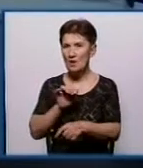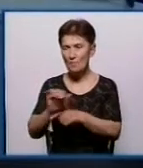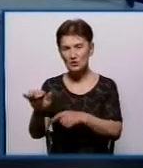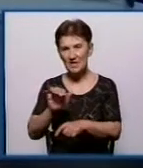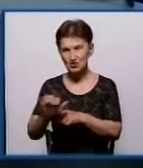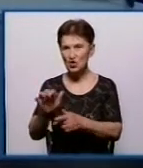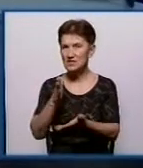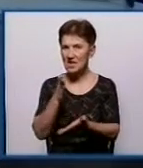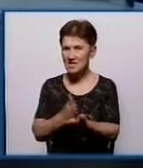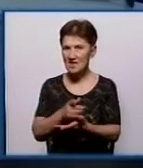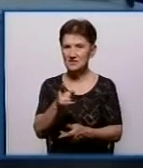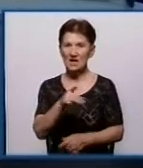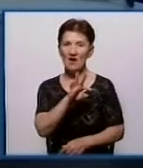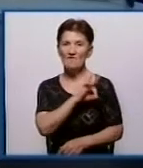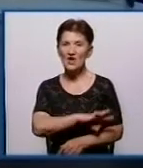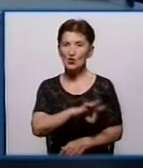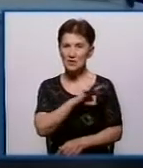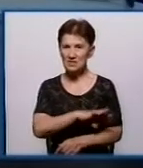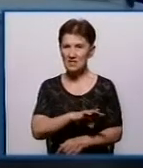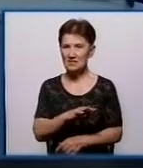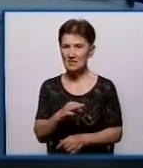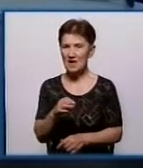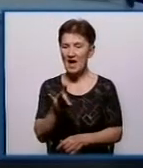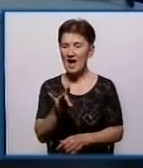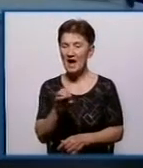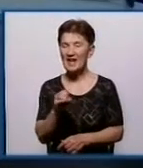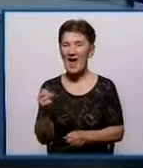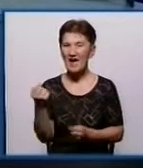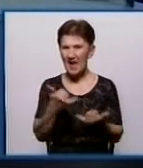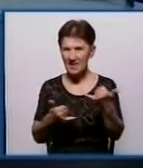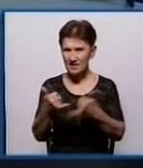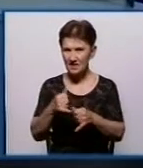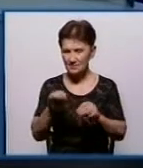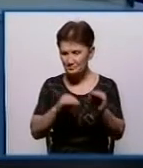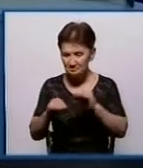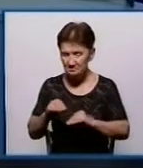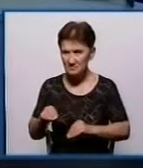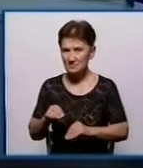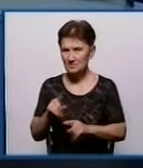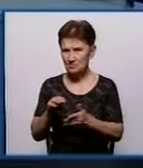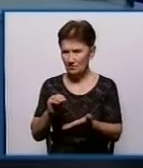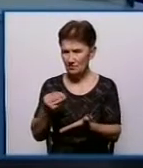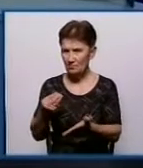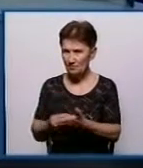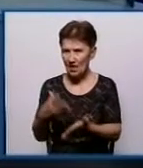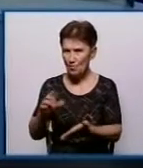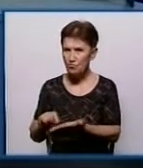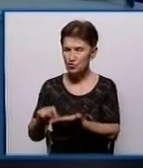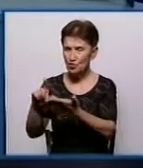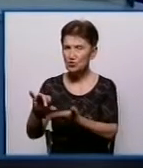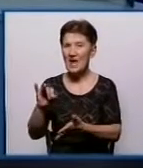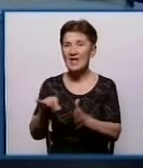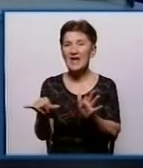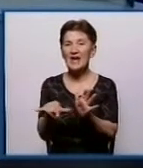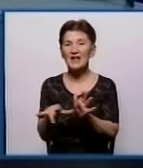використовуються дорогі реагенти, які дуже сильно подорожчали, більша кількість електричної енергії, яка також